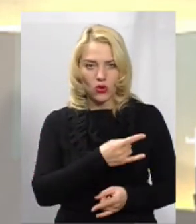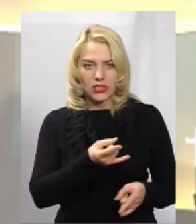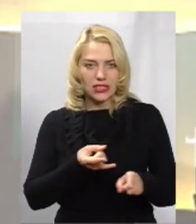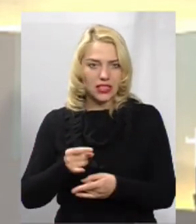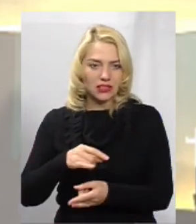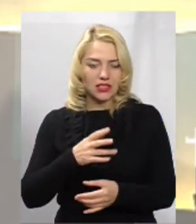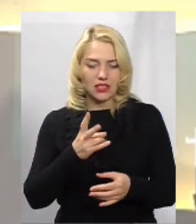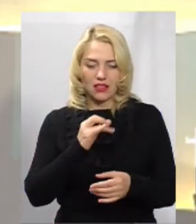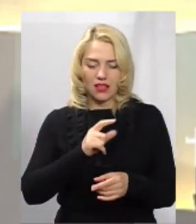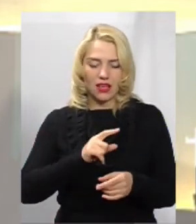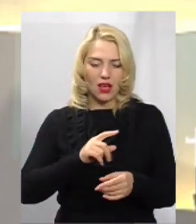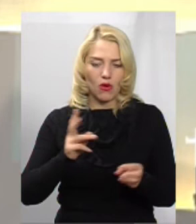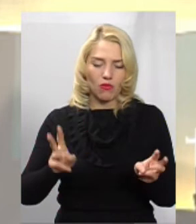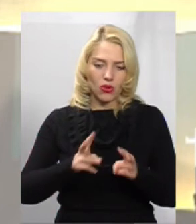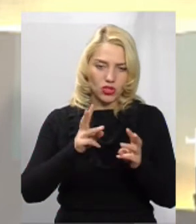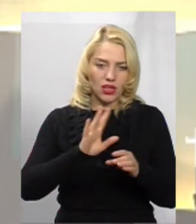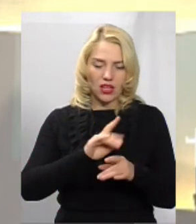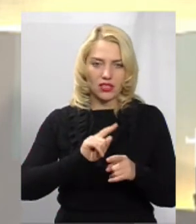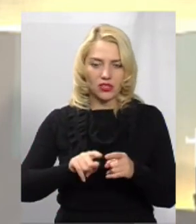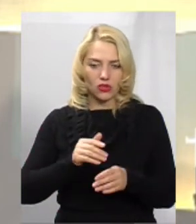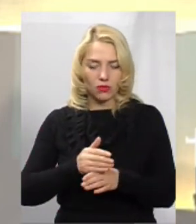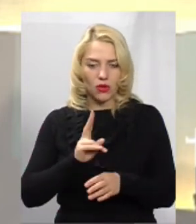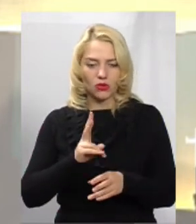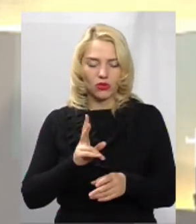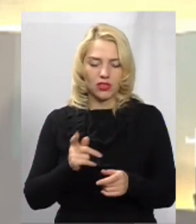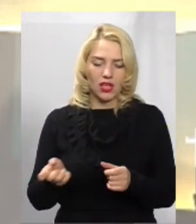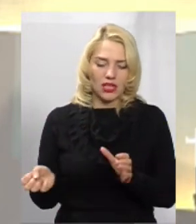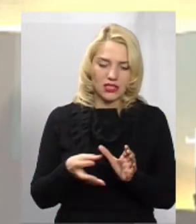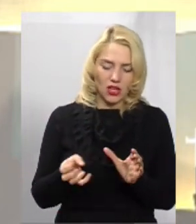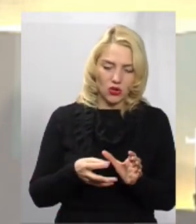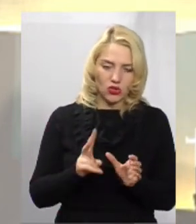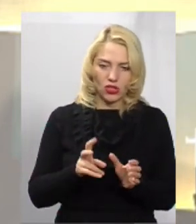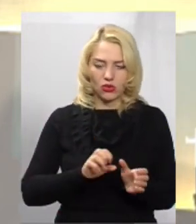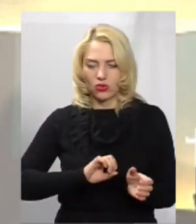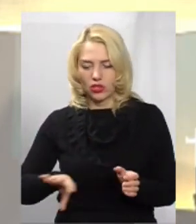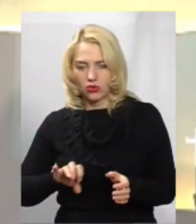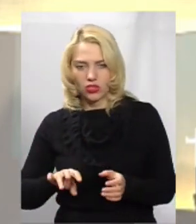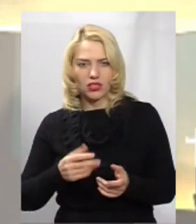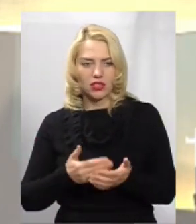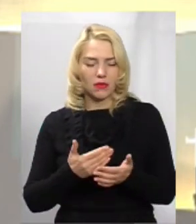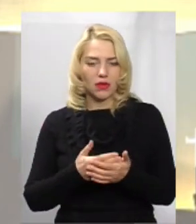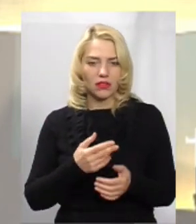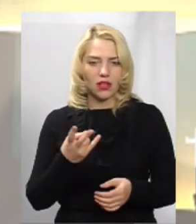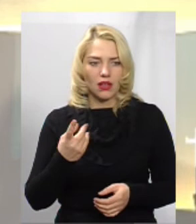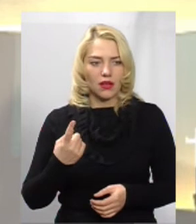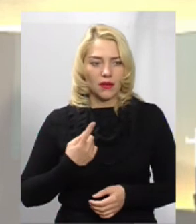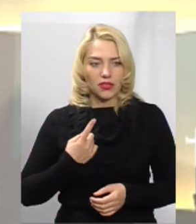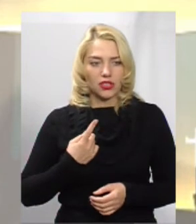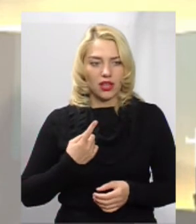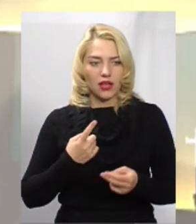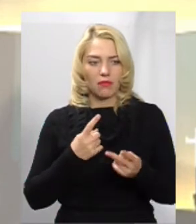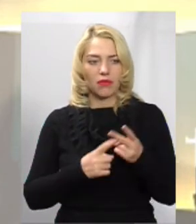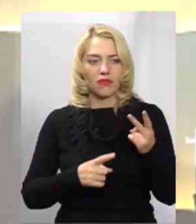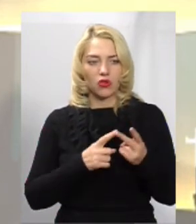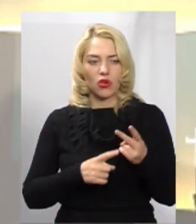І якщо хто загружає, переїжджає з квартири, то треба півтора години. Це не загрузиться пуст, чекати зборно-проїзна